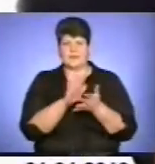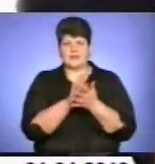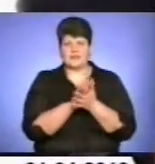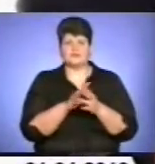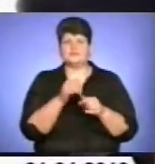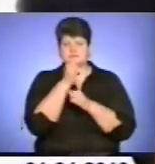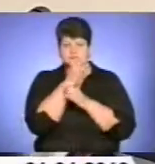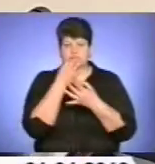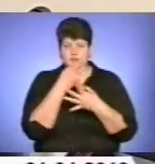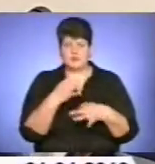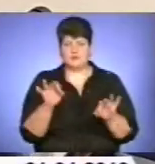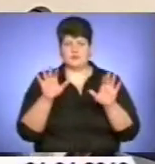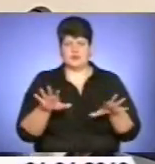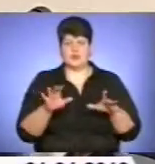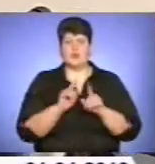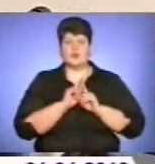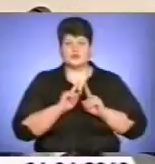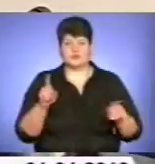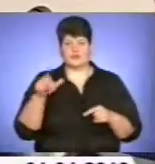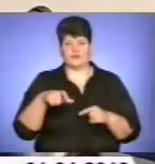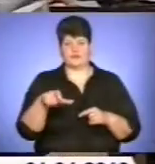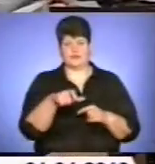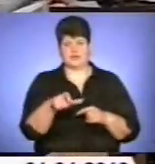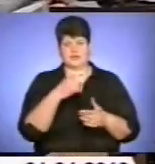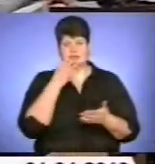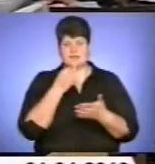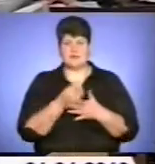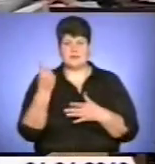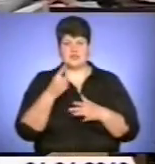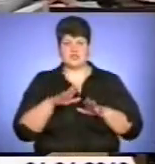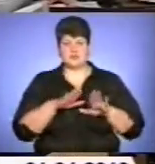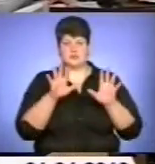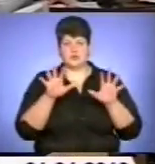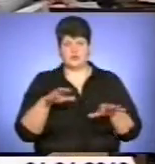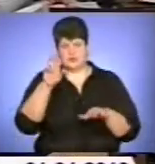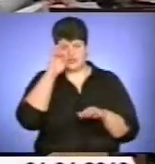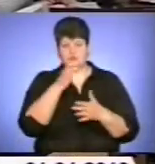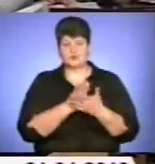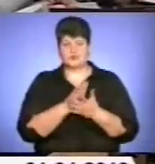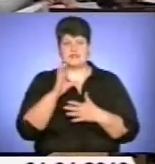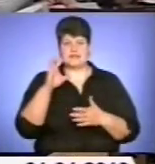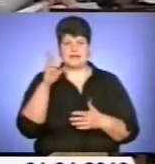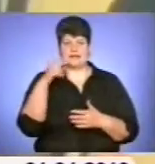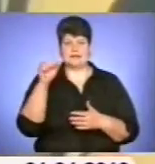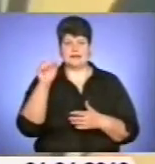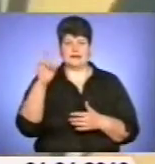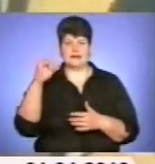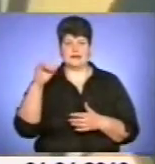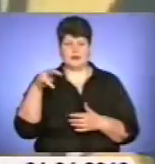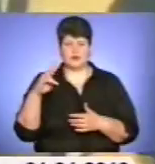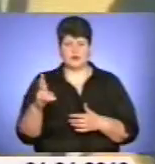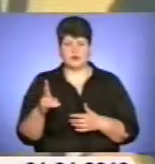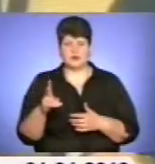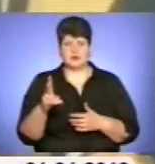зокрема о річках, повідомив перший заступник голови Державної служби надзвичайних ситуацій Сергій Данилюк. Чіткове